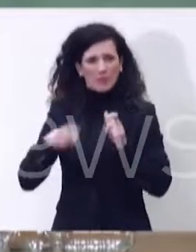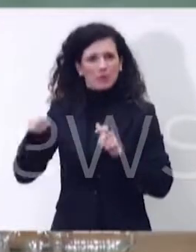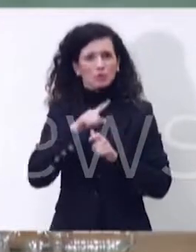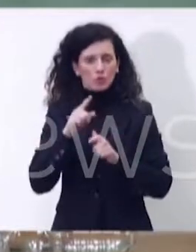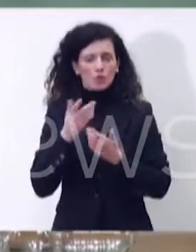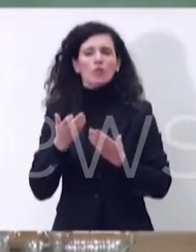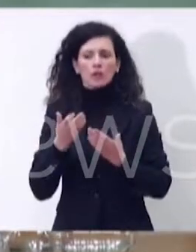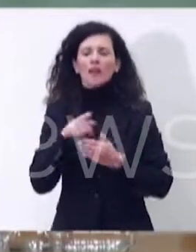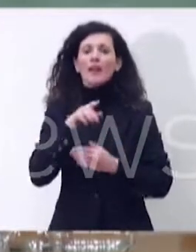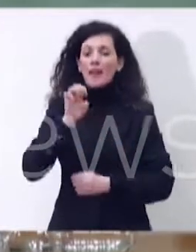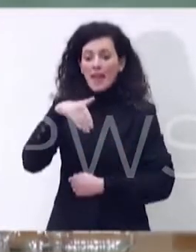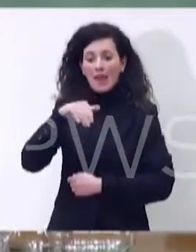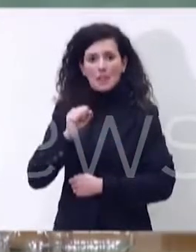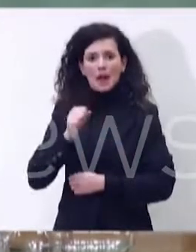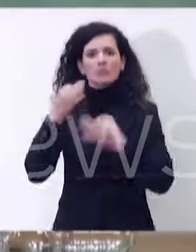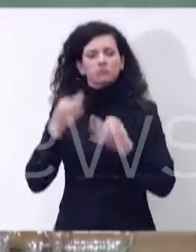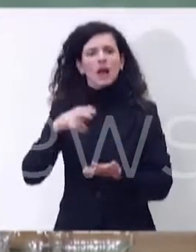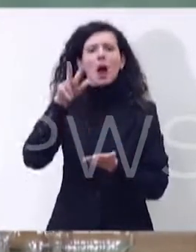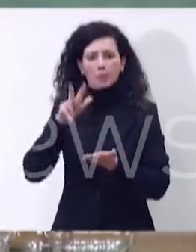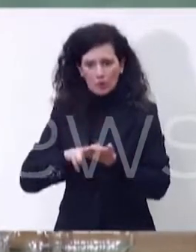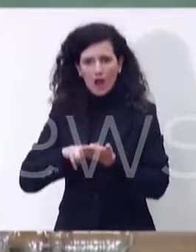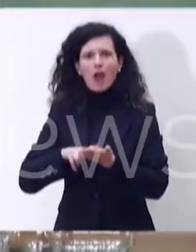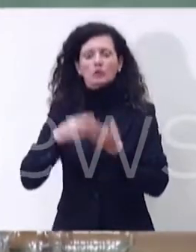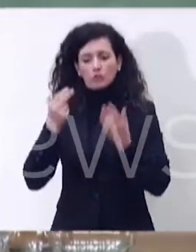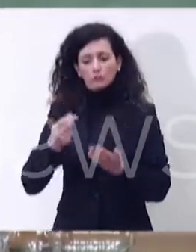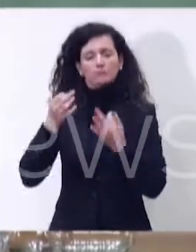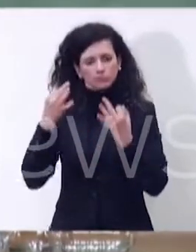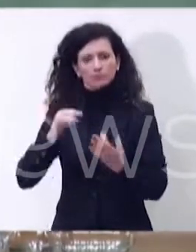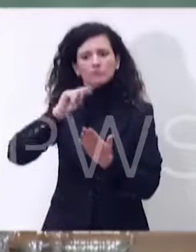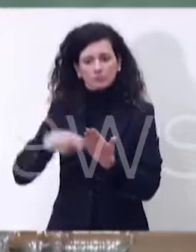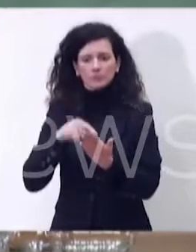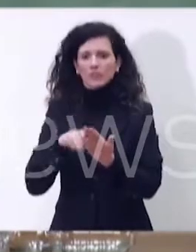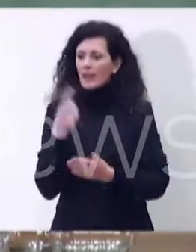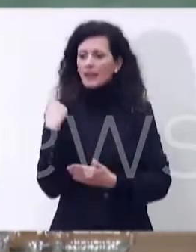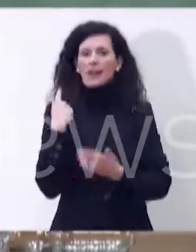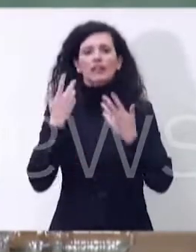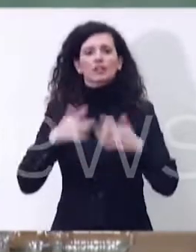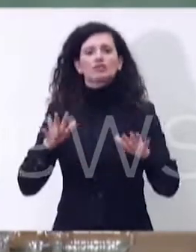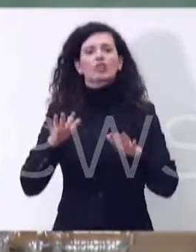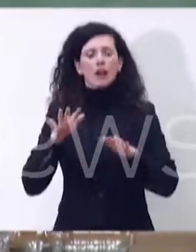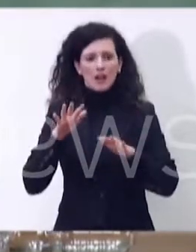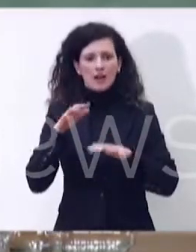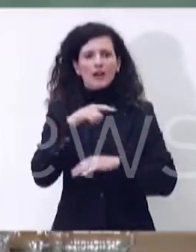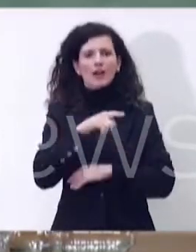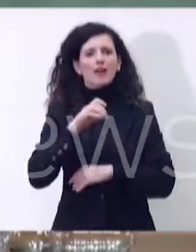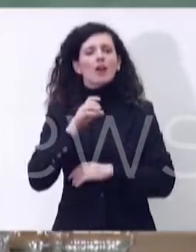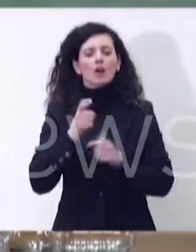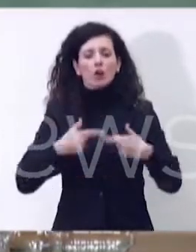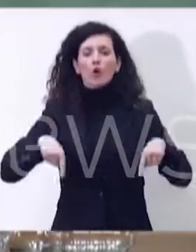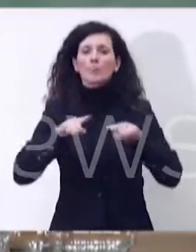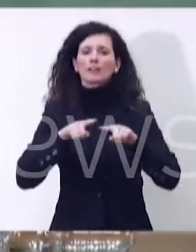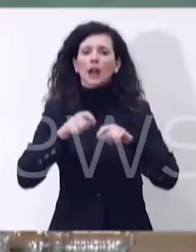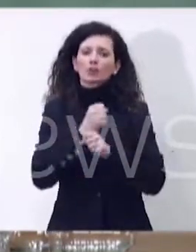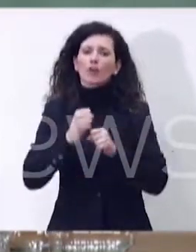e ratificato quanto già ieri era stato proposto dal PRAC, che è il Comitato di